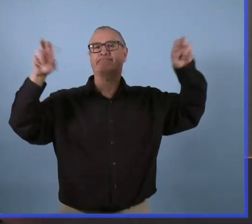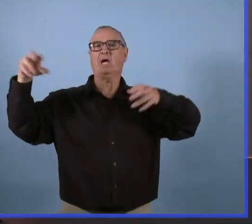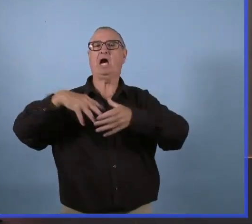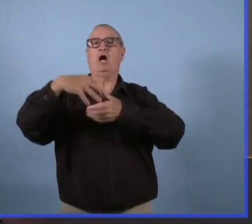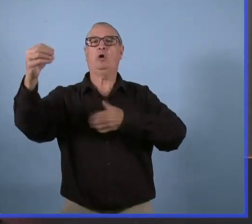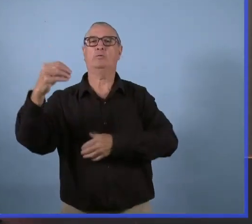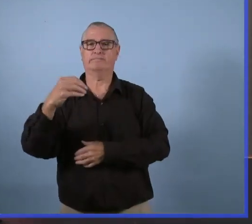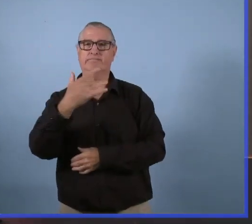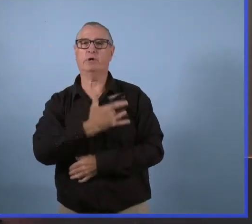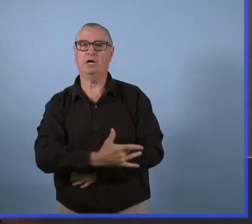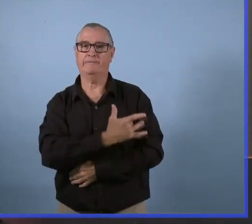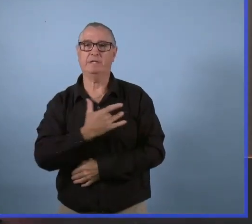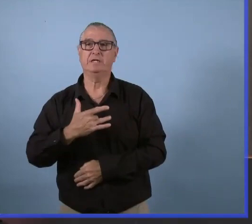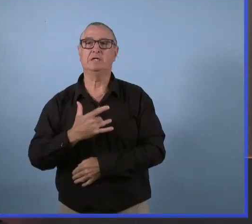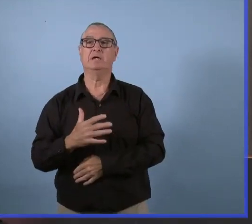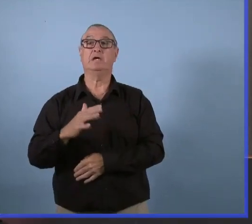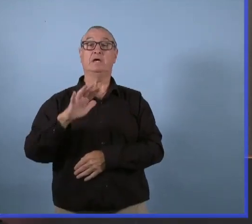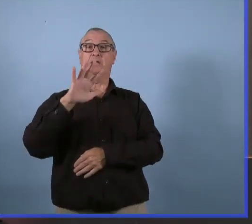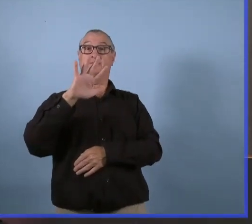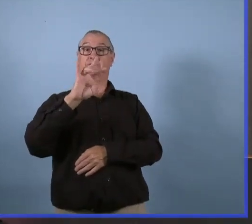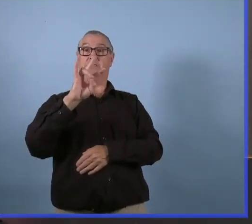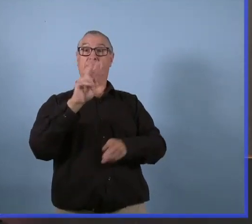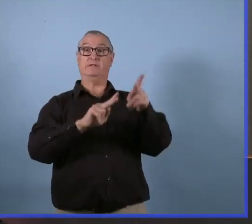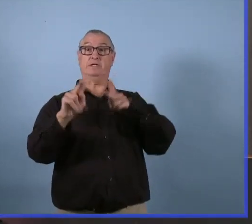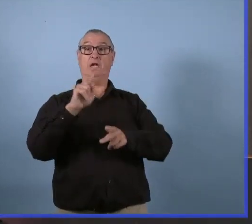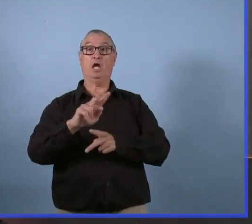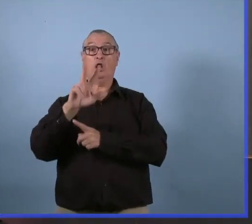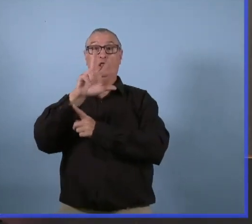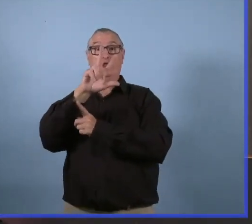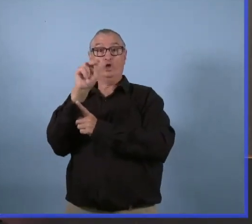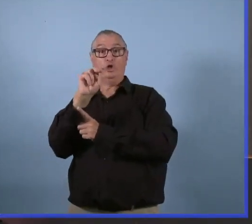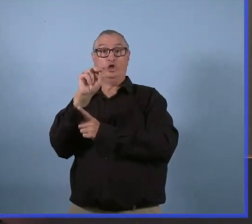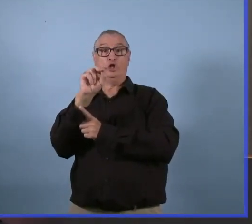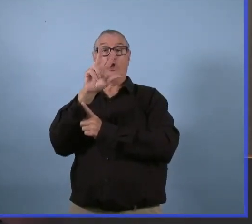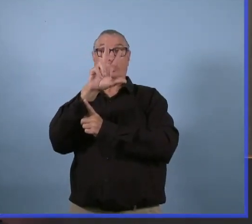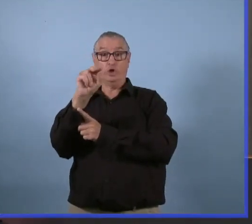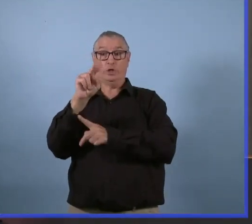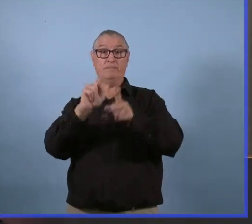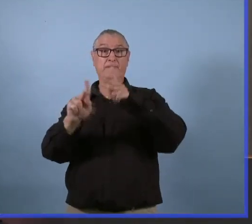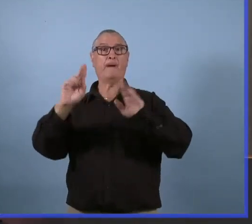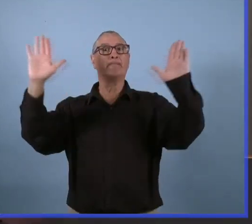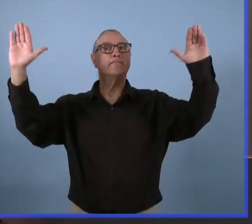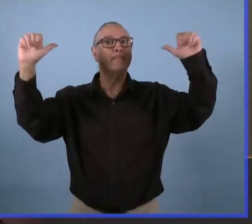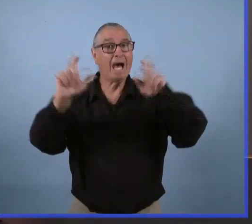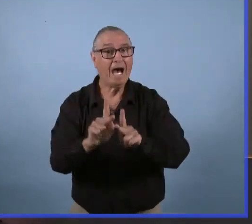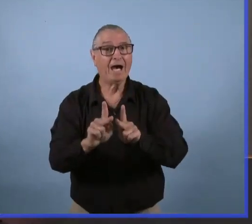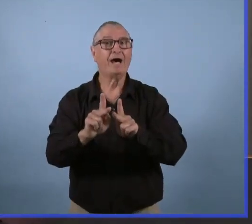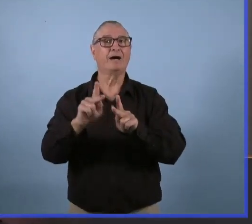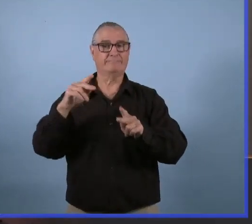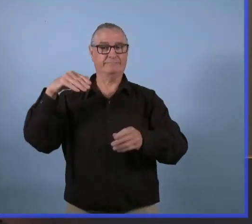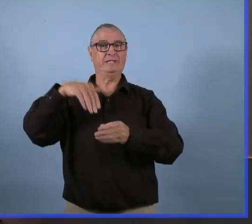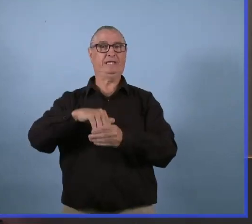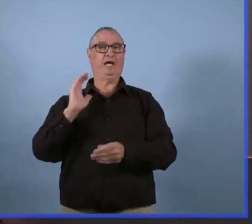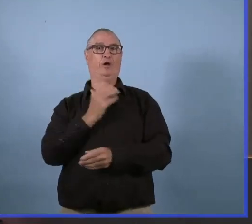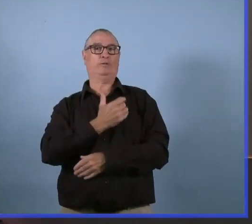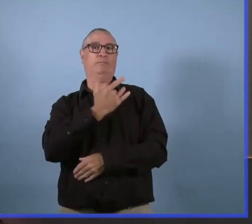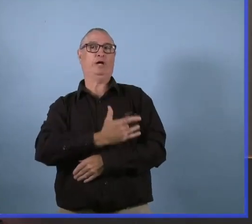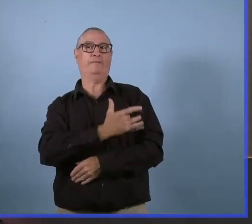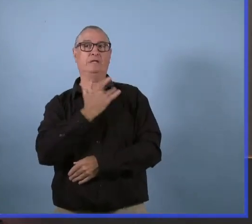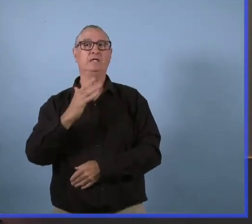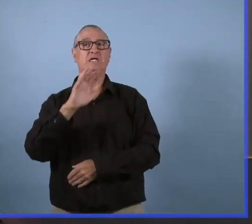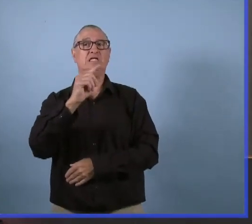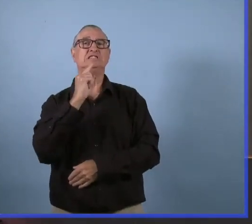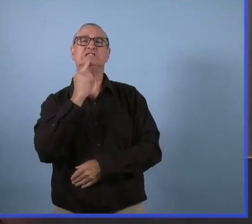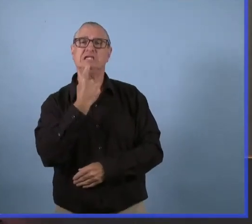provinces, y a 7 qui sont décédés, il y a 30 qui sont revenus, on en a encore 20 qui sont hors-province. Quand vous entrez en soins intensifs, vous êtes